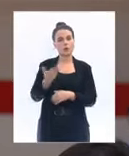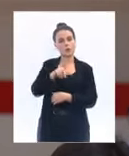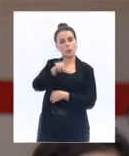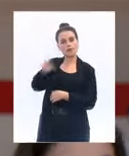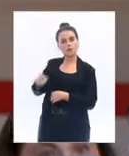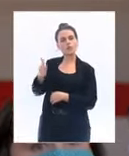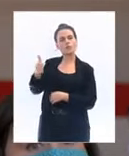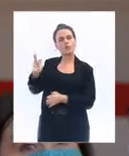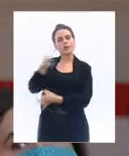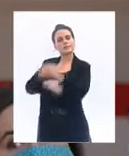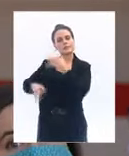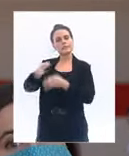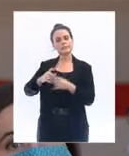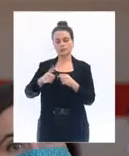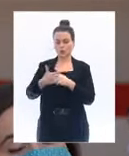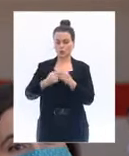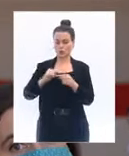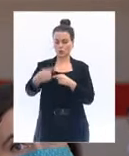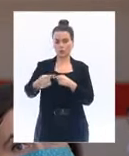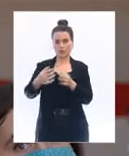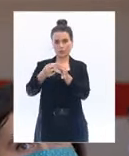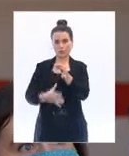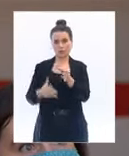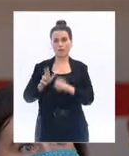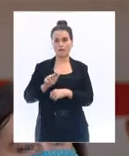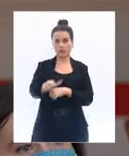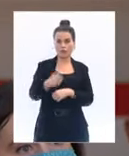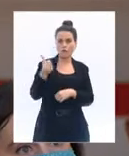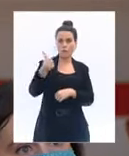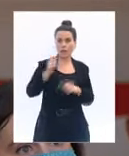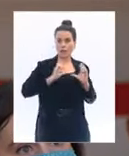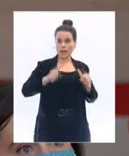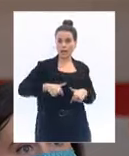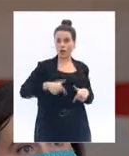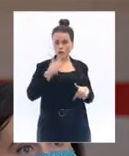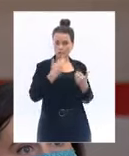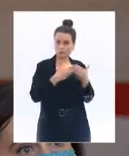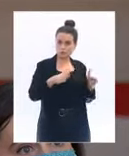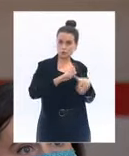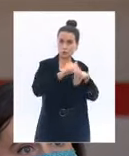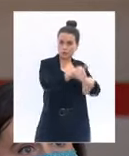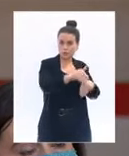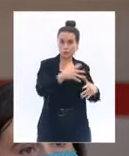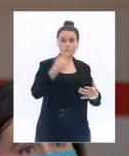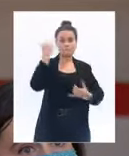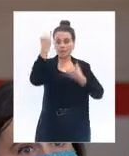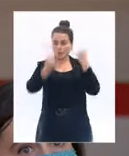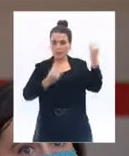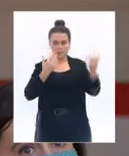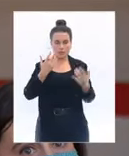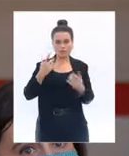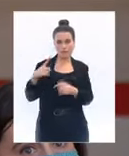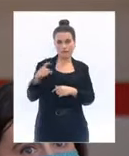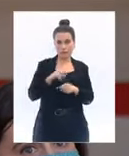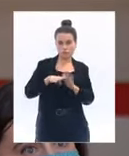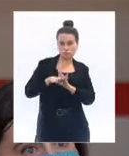d'un point d'ici 15 jours. Vous avez choisi de ne pas fermer les écoles. Est-ce que vous pourriez, d'ici 15 jours, si la situation, si la courbe de l'épidémie